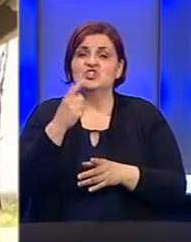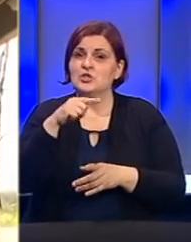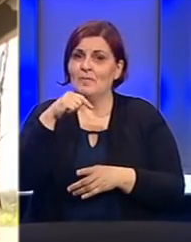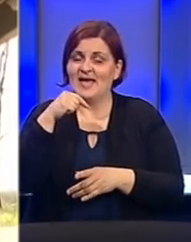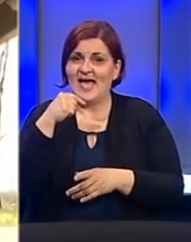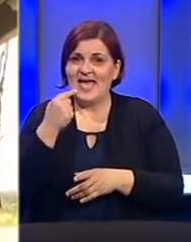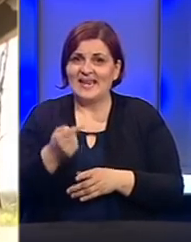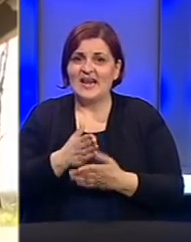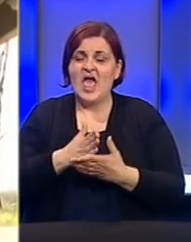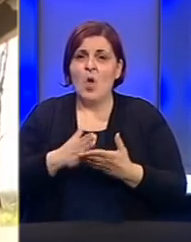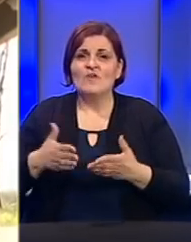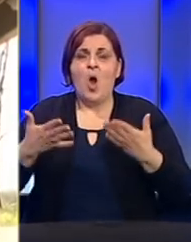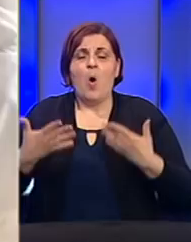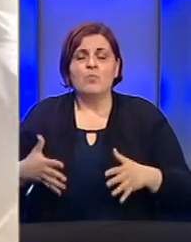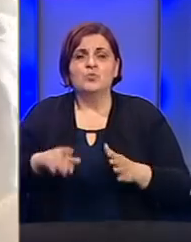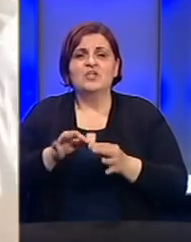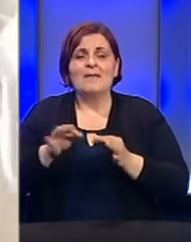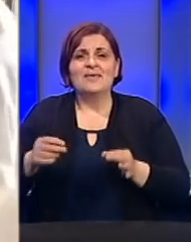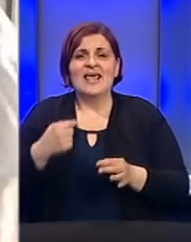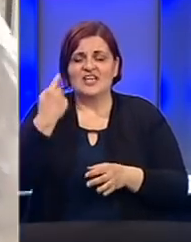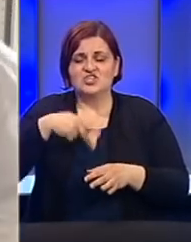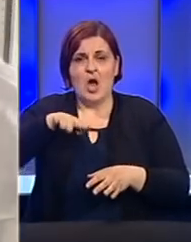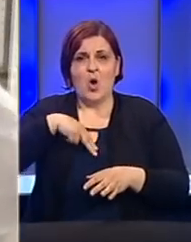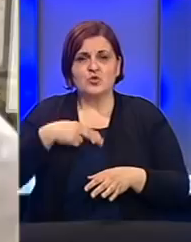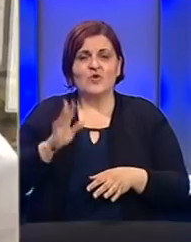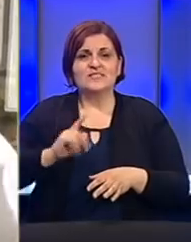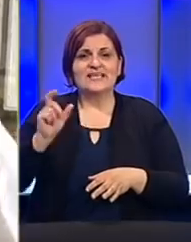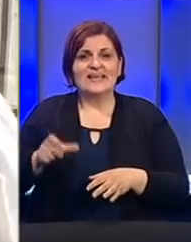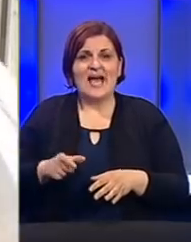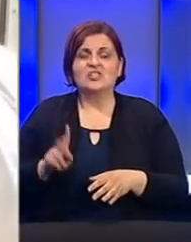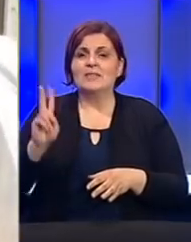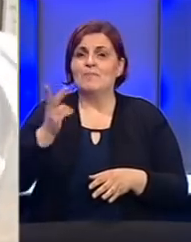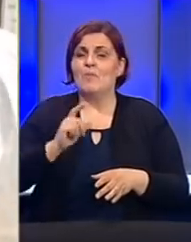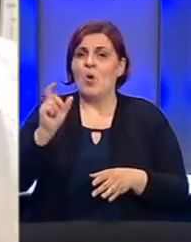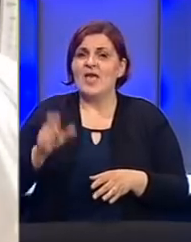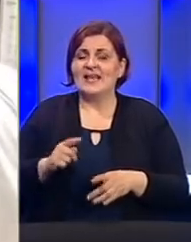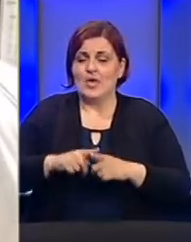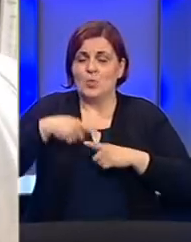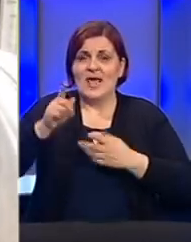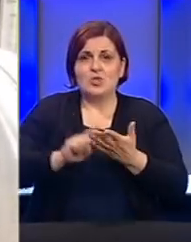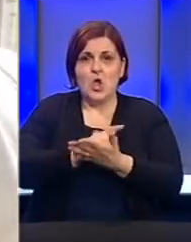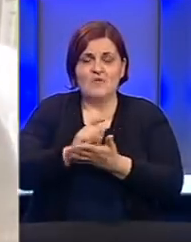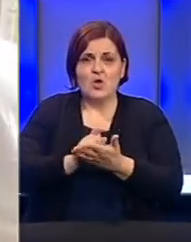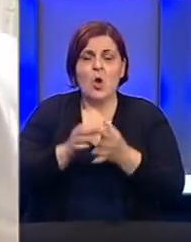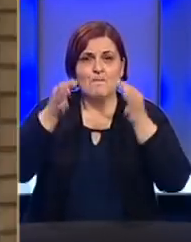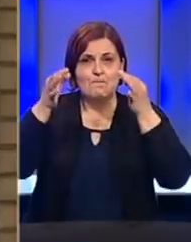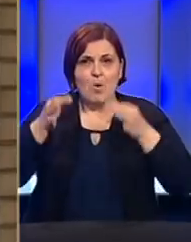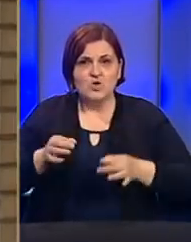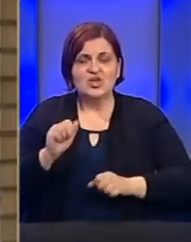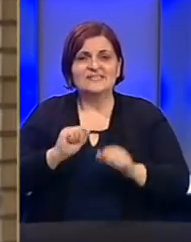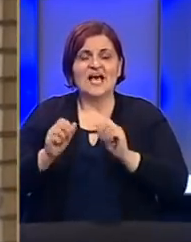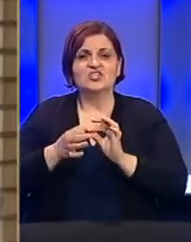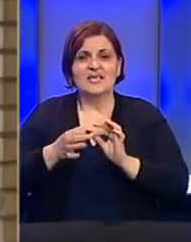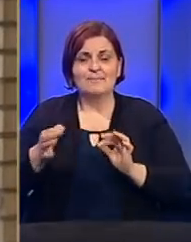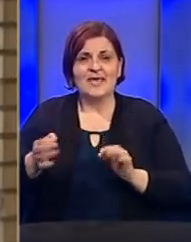napomenuli da je u fazi relaksacije mjera ključna lična odgovornost građana, te su pozvali građane da se i u narednom periodu i predržavaju zaštitnih